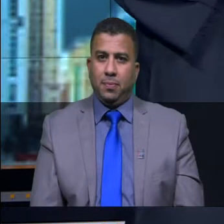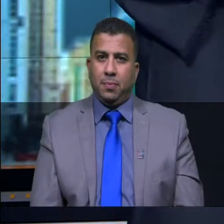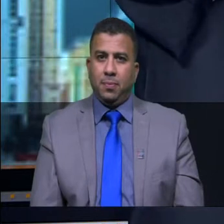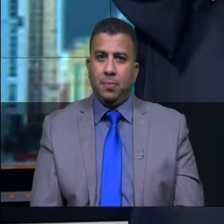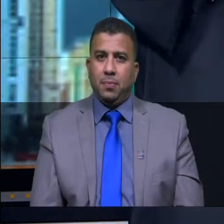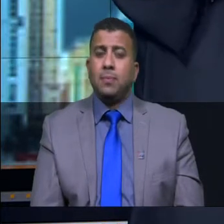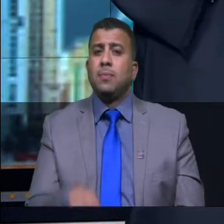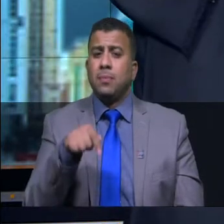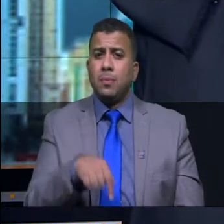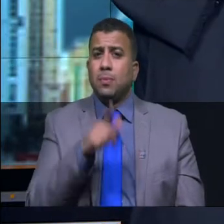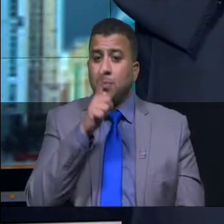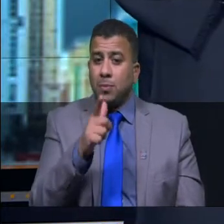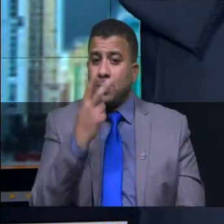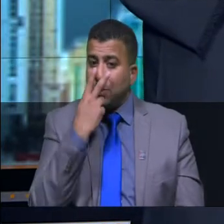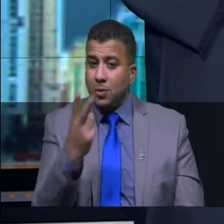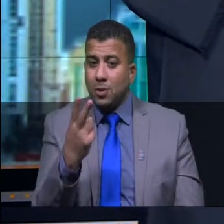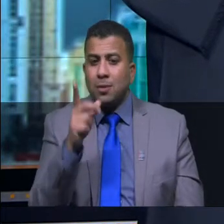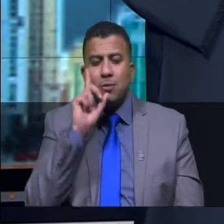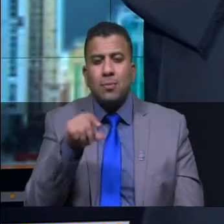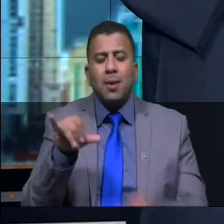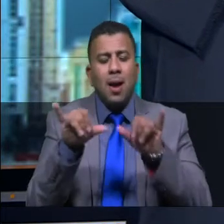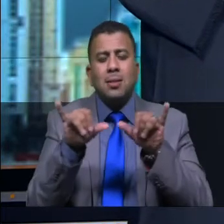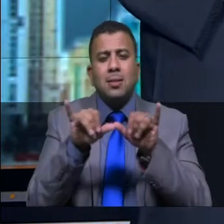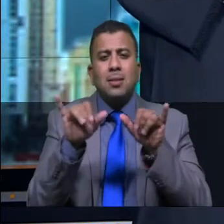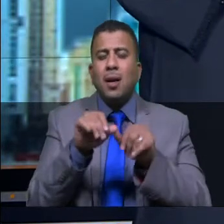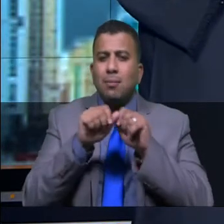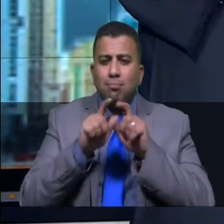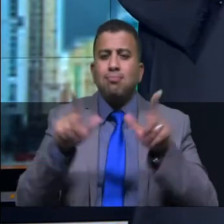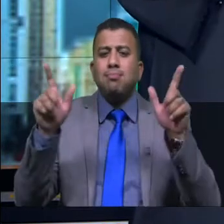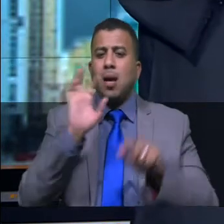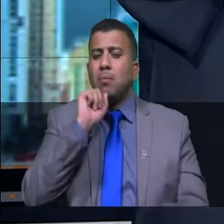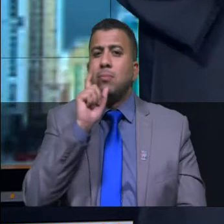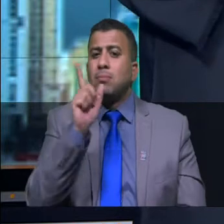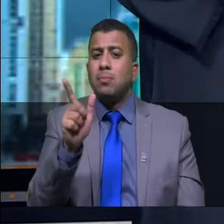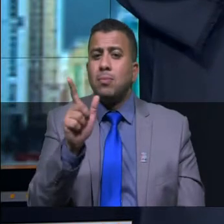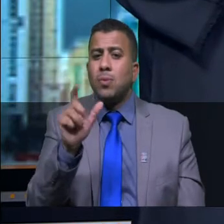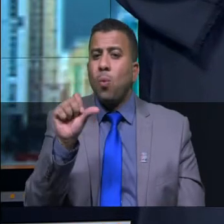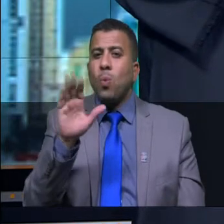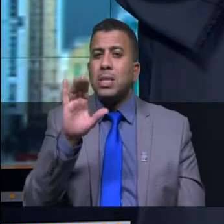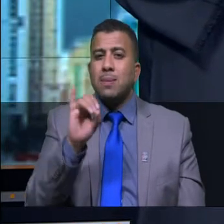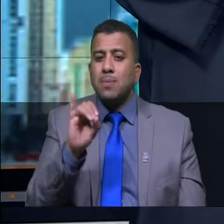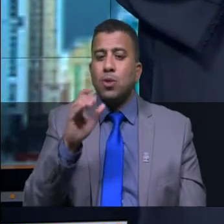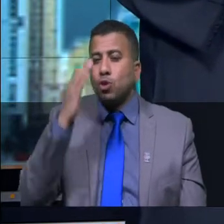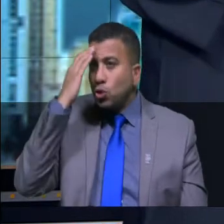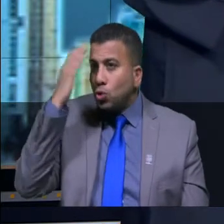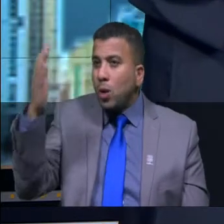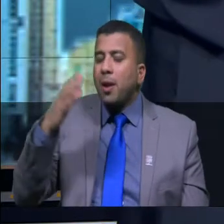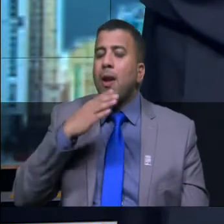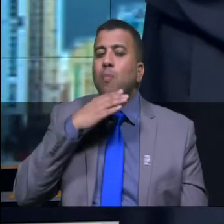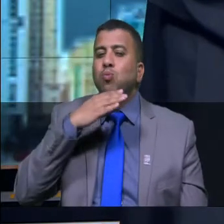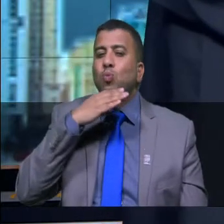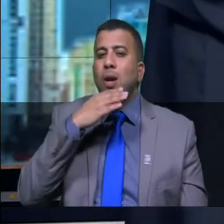وهنا نقرأ معكم بعض التغريدات التي غرد بها على وسم شكرا أبونا سلطان